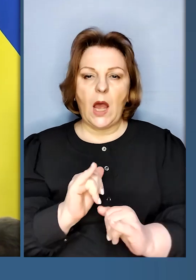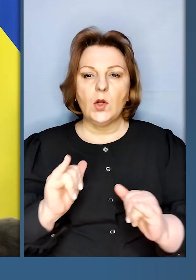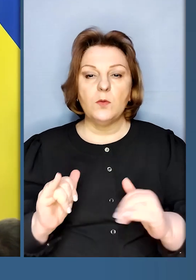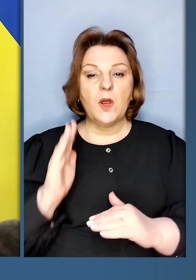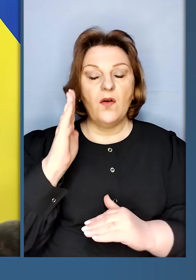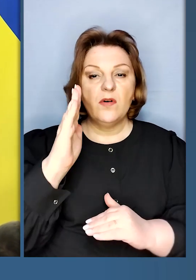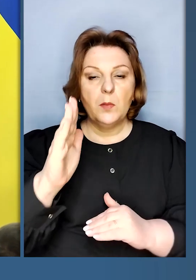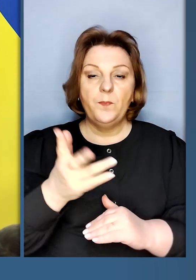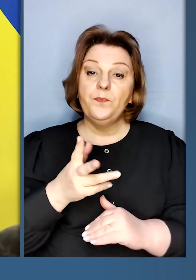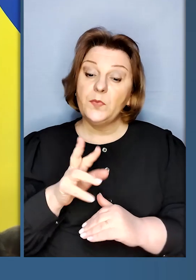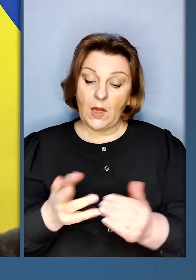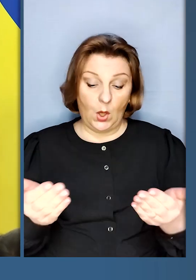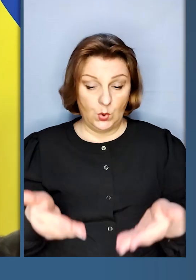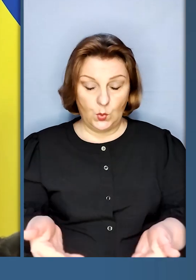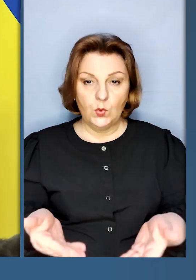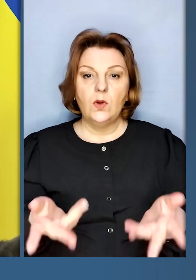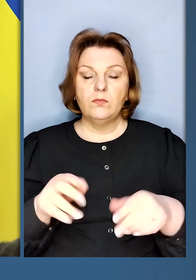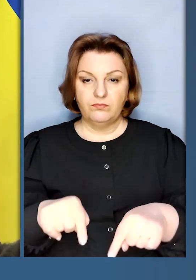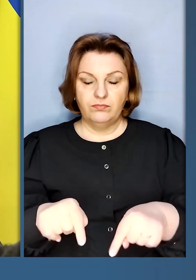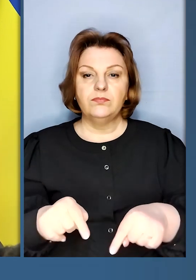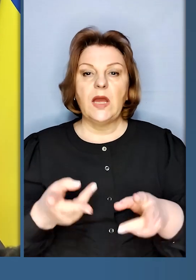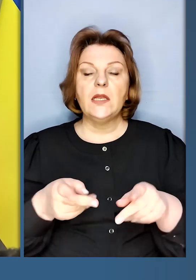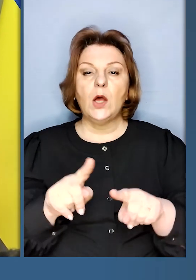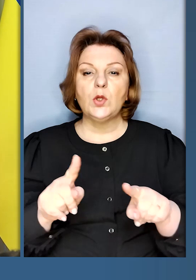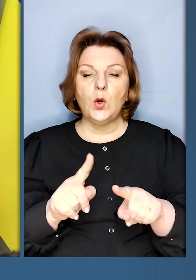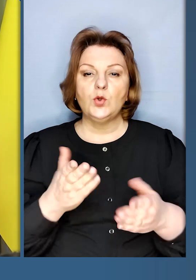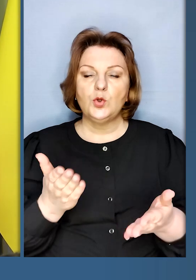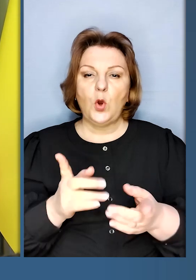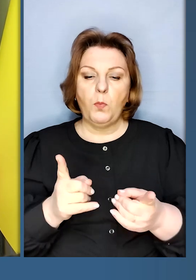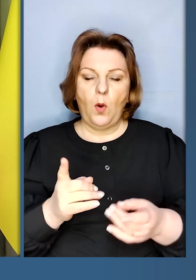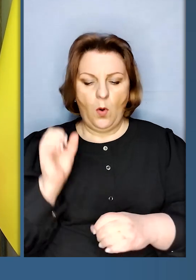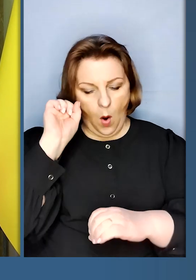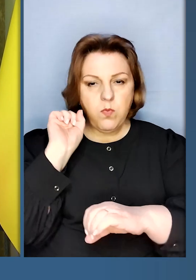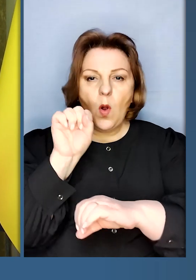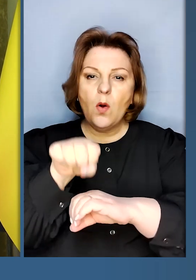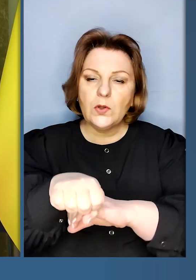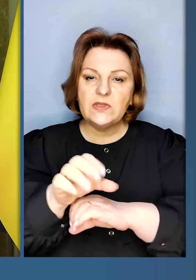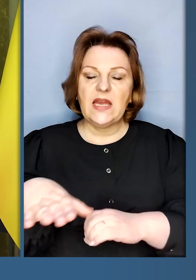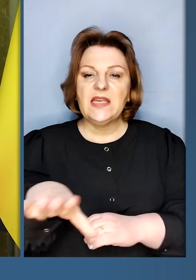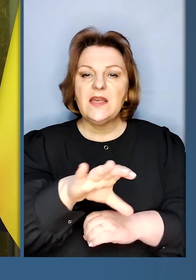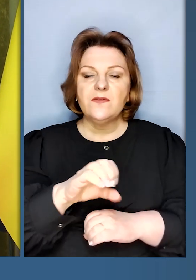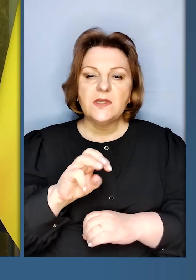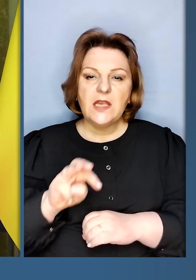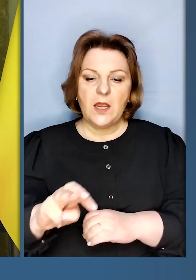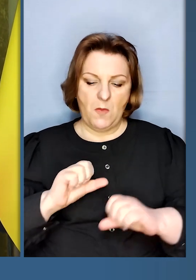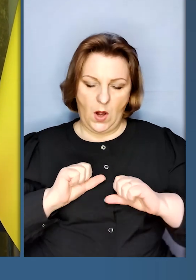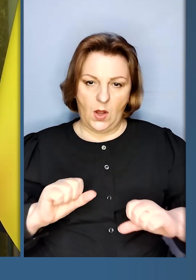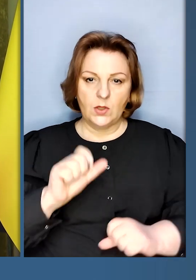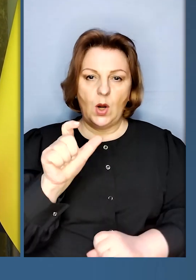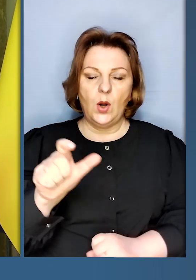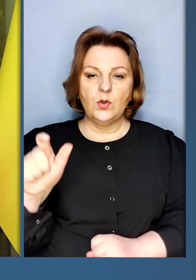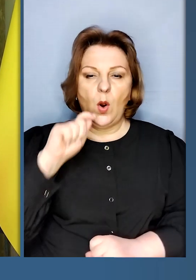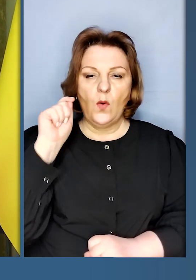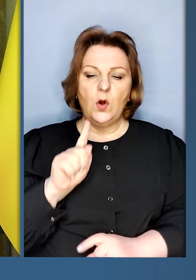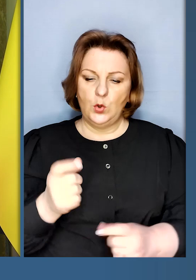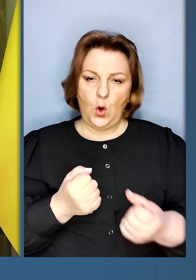розвиток в майбутньому. Я тут для того, щоб поклонитися всім героям України, що